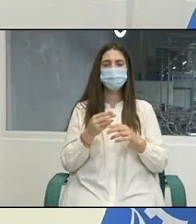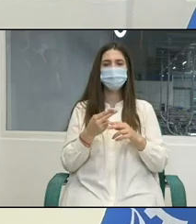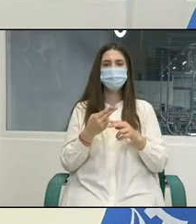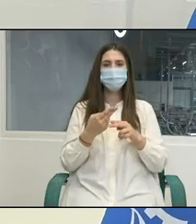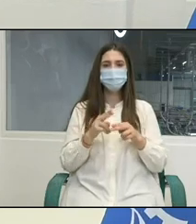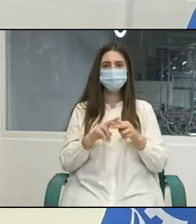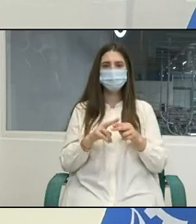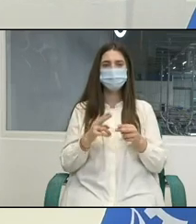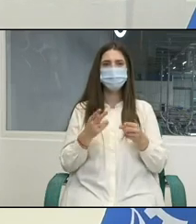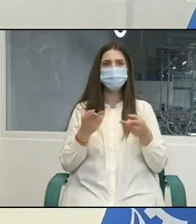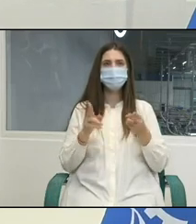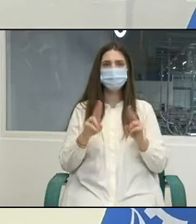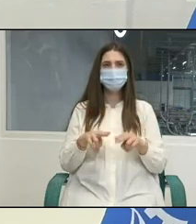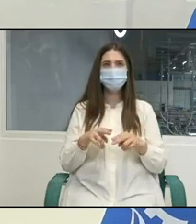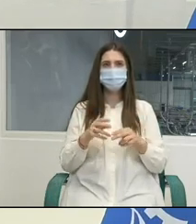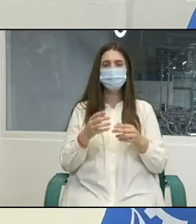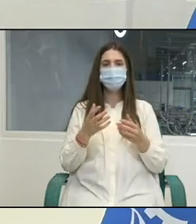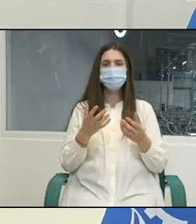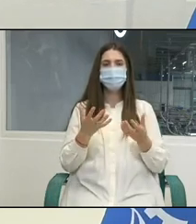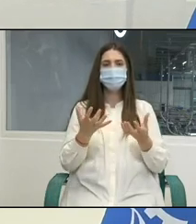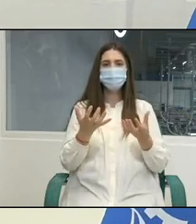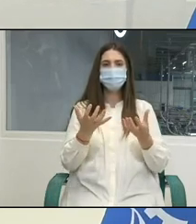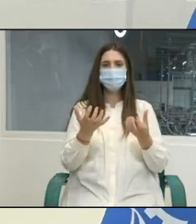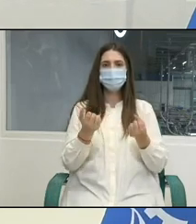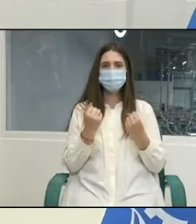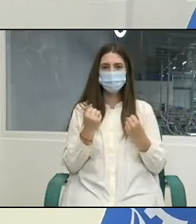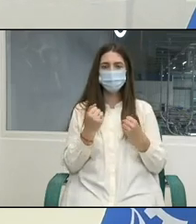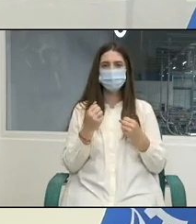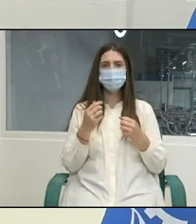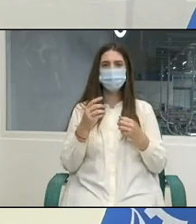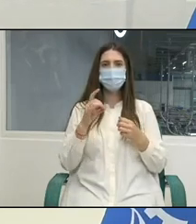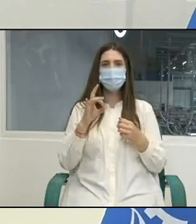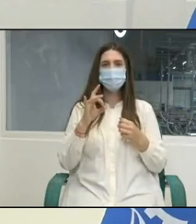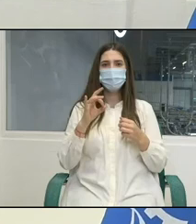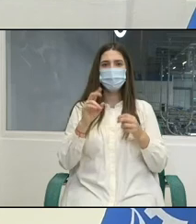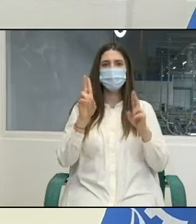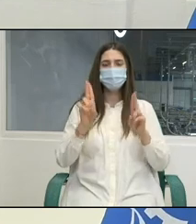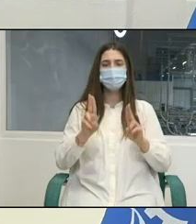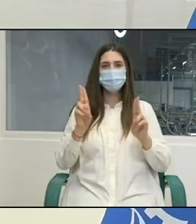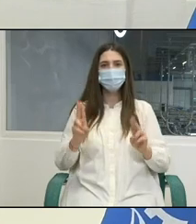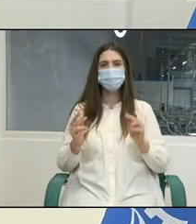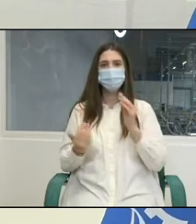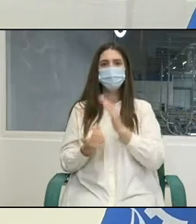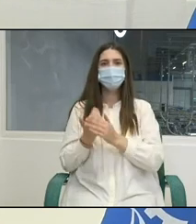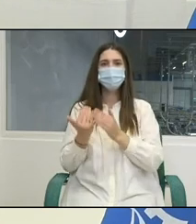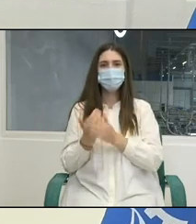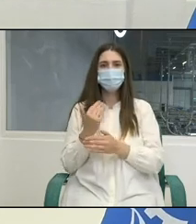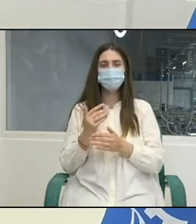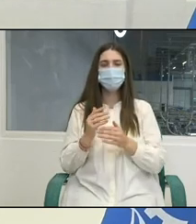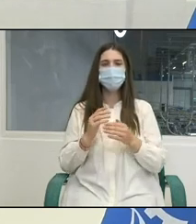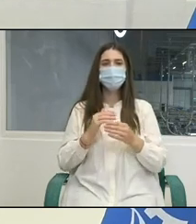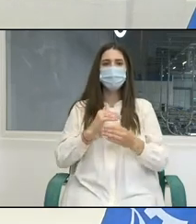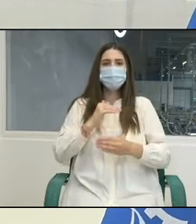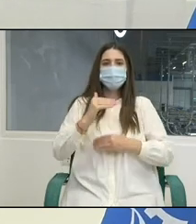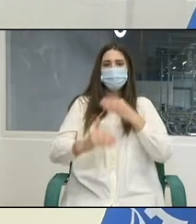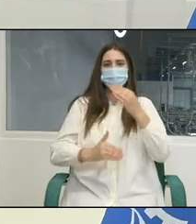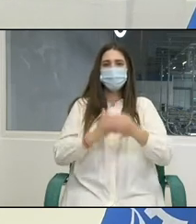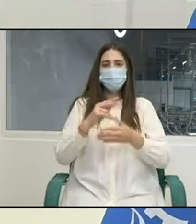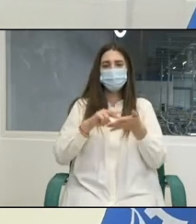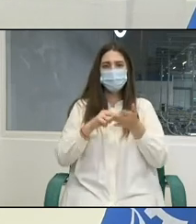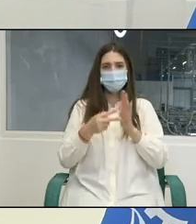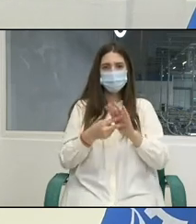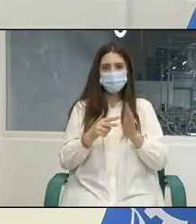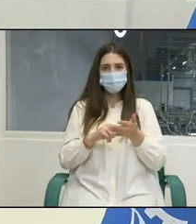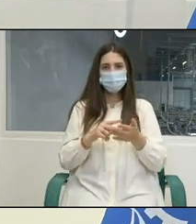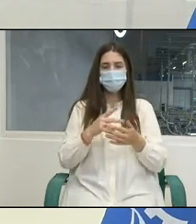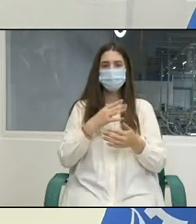Naționale a Patronatelor prin adoptarea de reguli moderne, strategii de dezvoltare și creștere, planificarea și